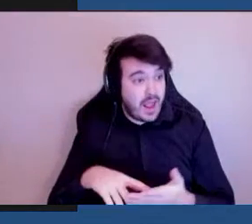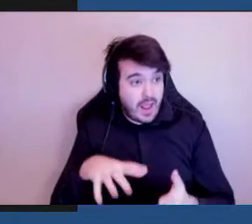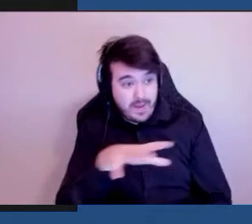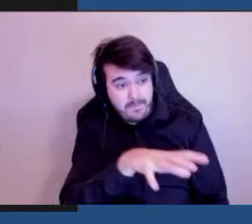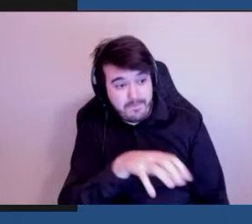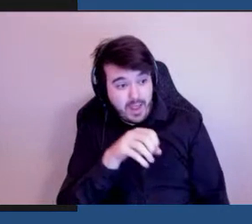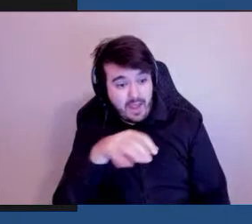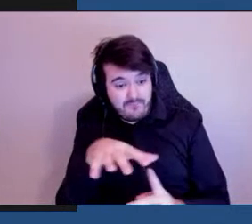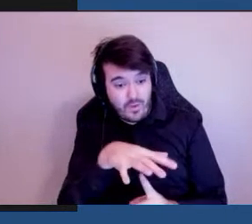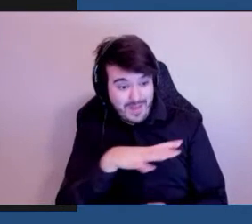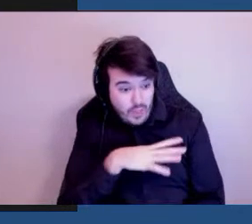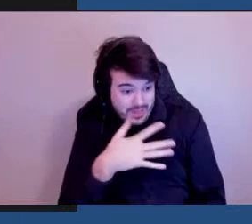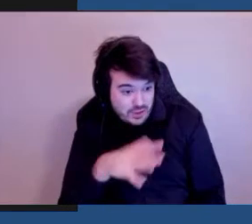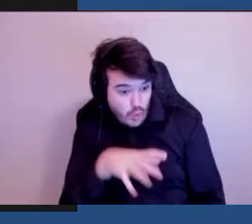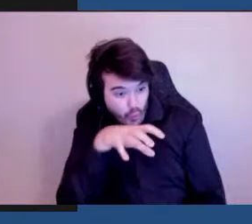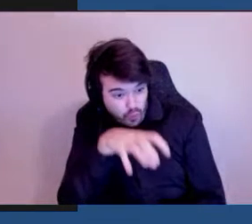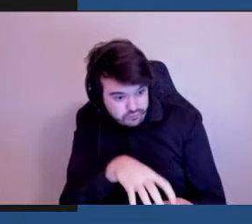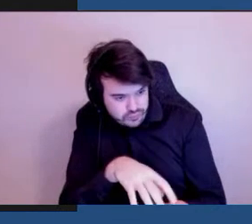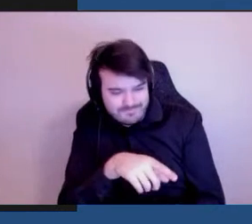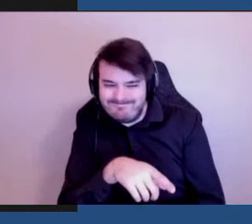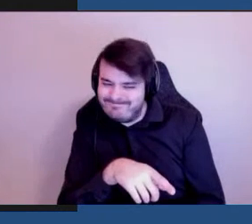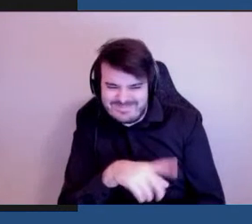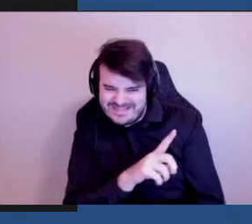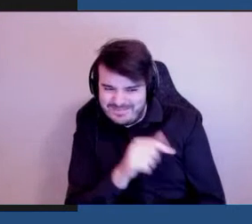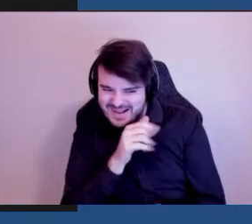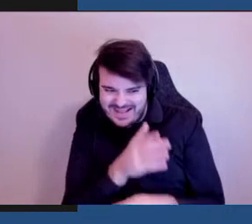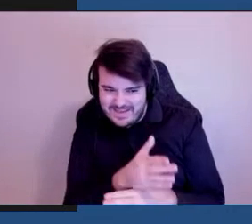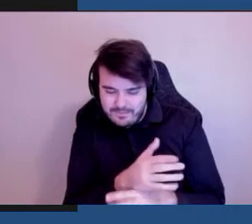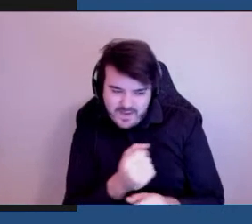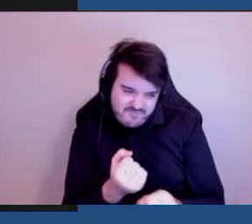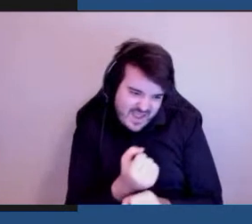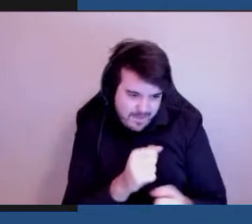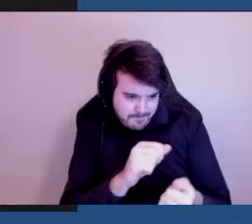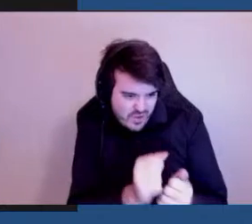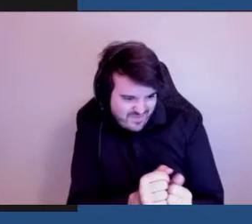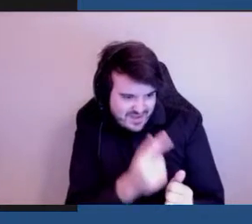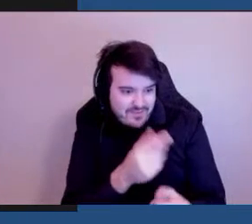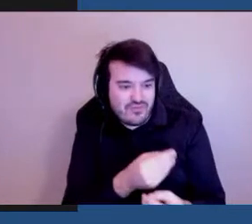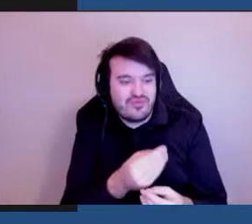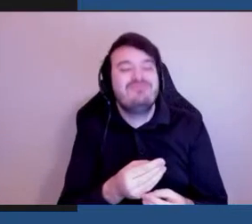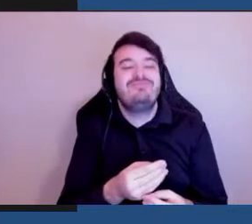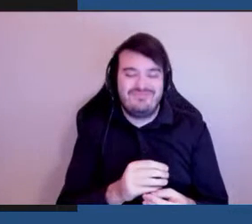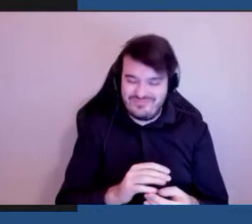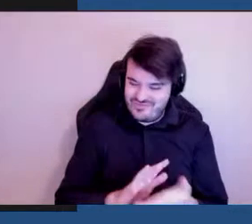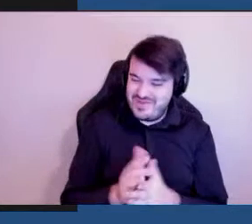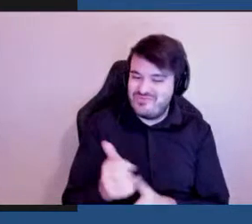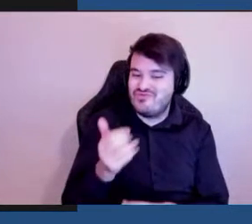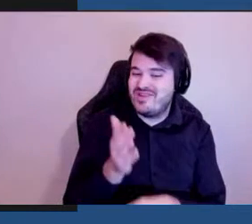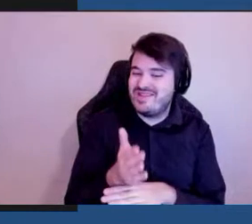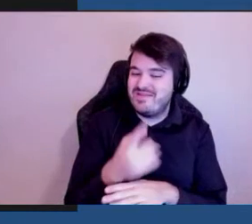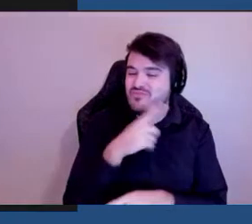existe et qu'on le trouve et qu fait quelque chose pour essayer de le rendre utilisable pour des